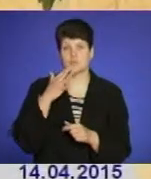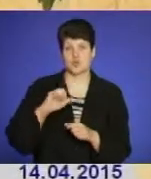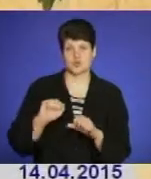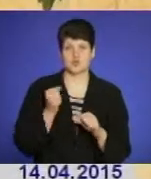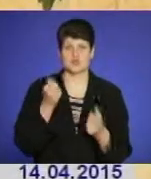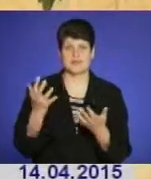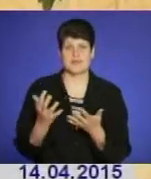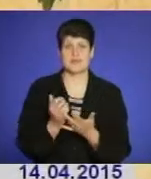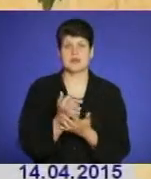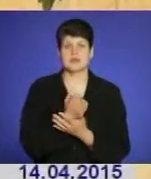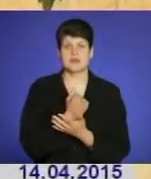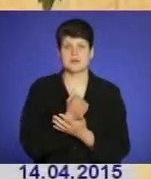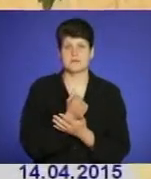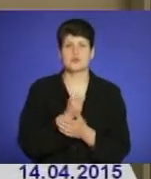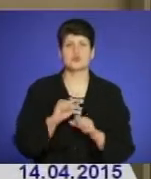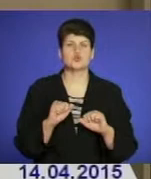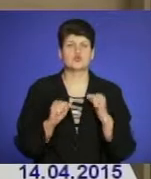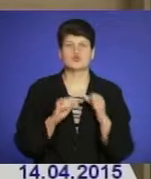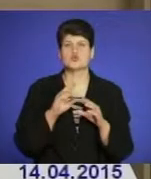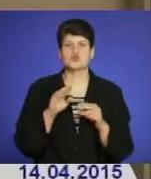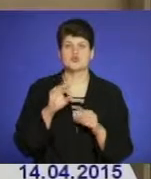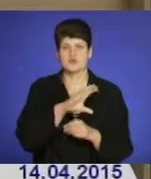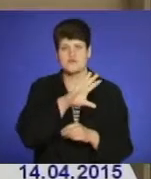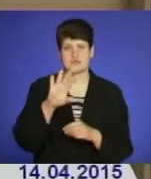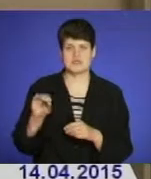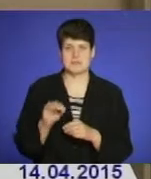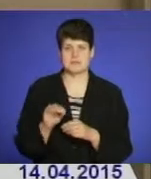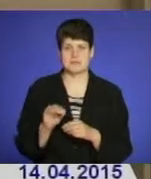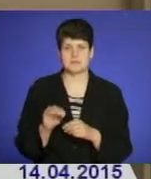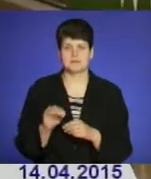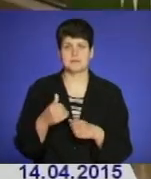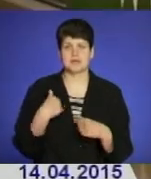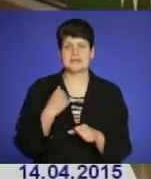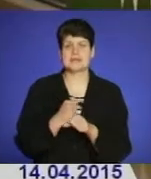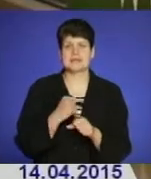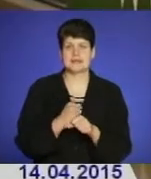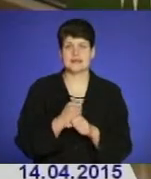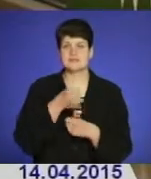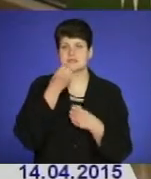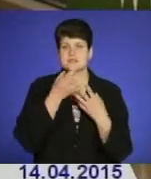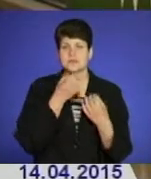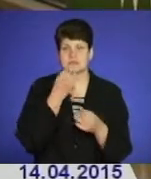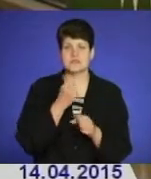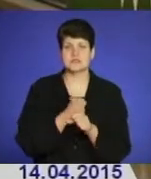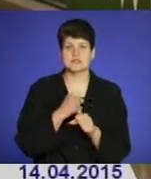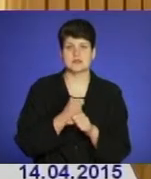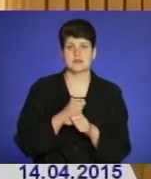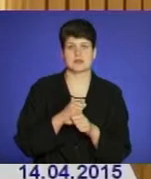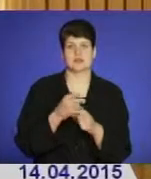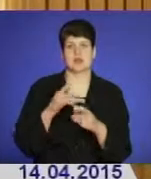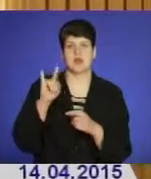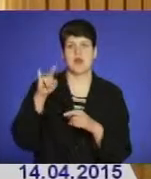і дружу з усіма. Ми робимо ці ці цвіти, зробили на окнах.